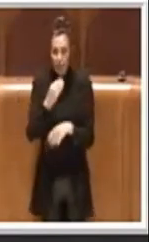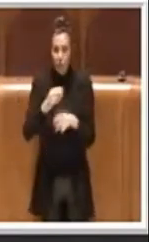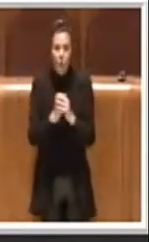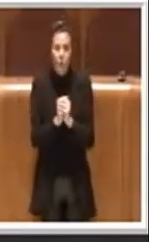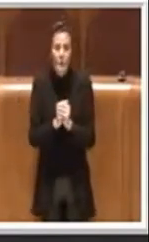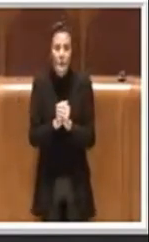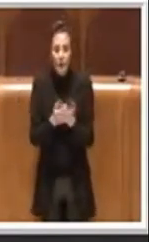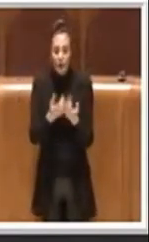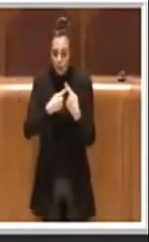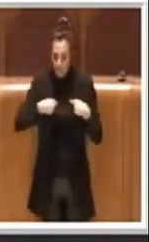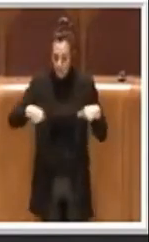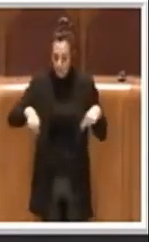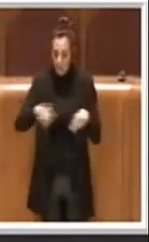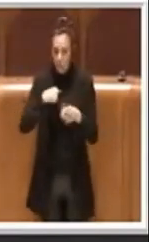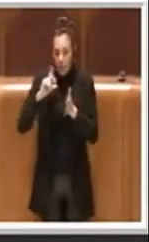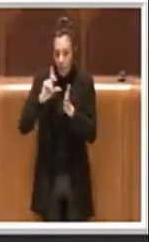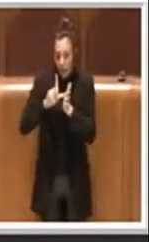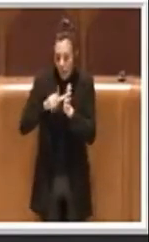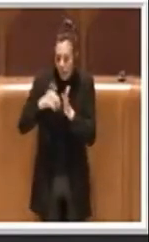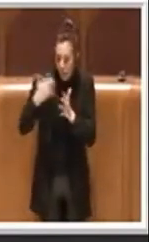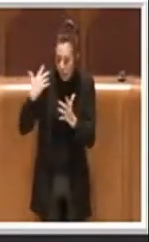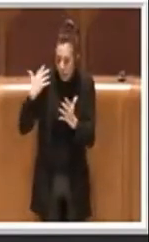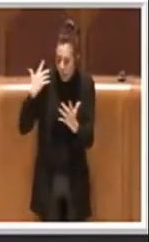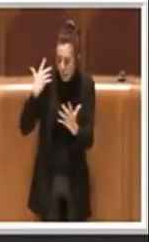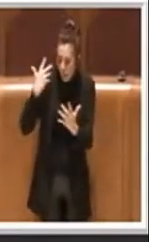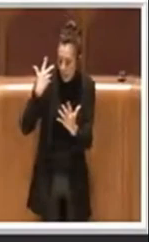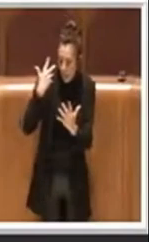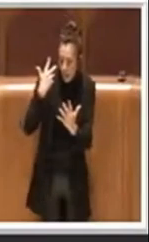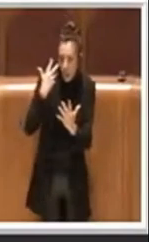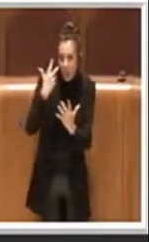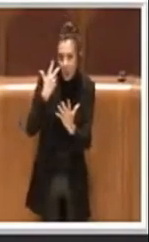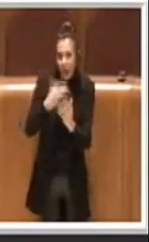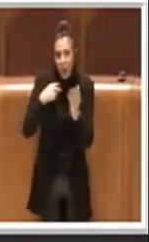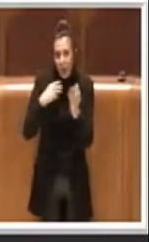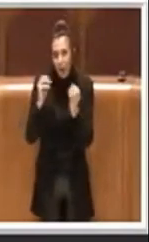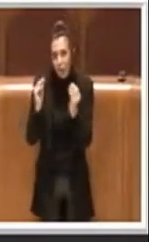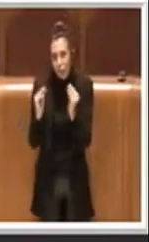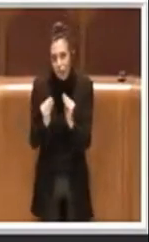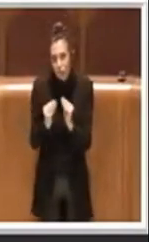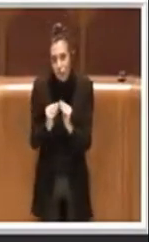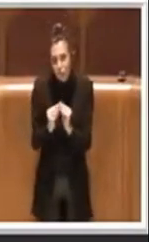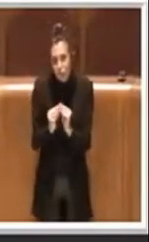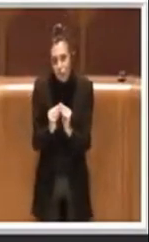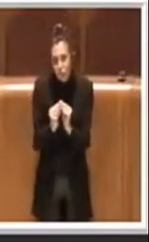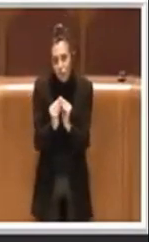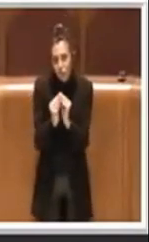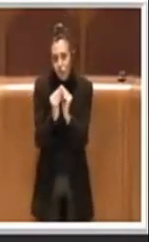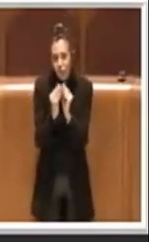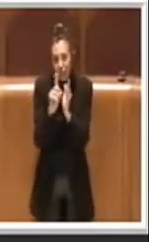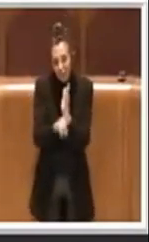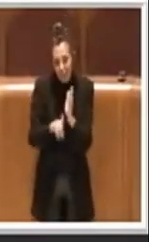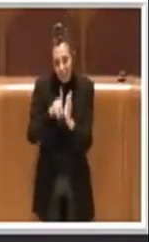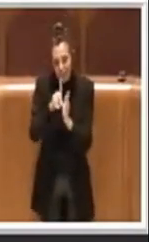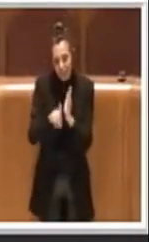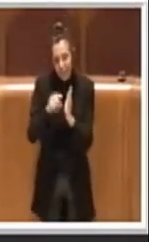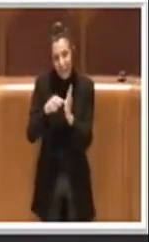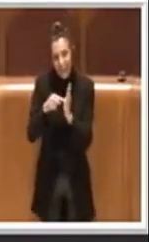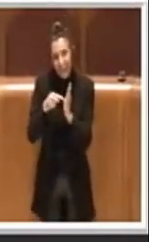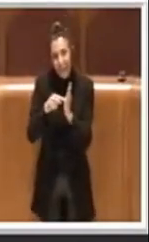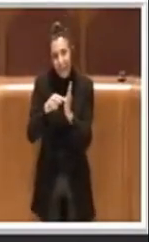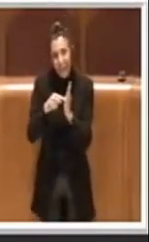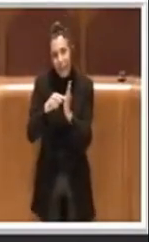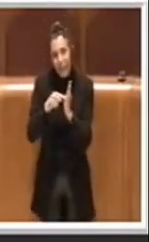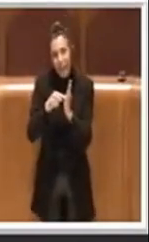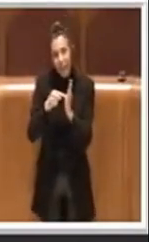Noi nel tempo abbiamo costruito una delibera, diciamo che andasse appunto in quella direzione